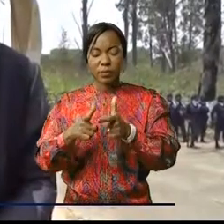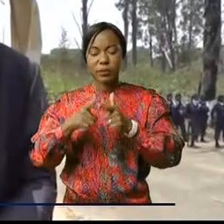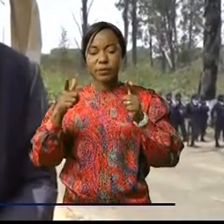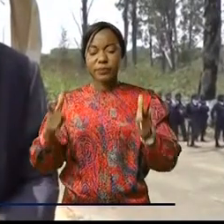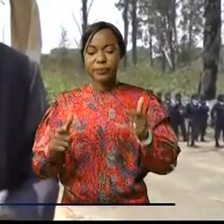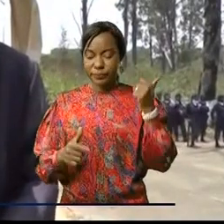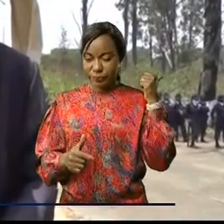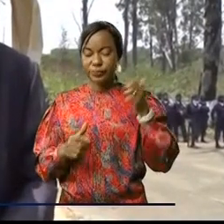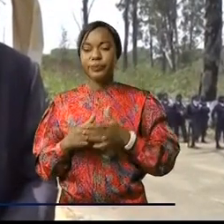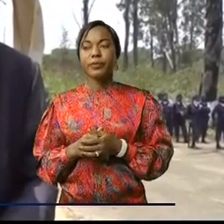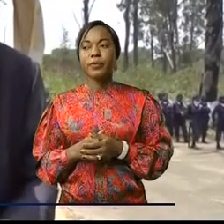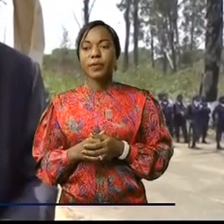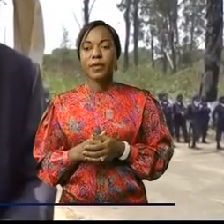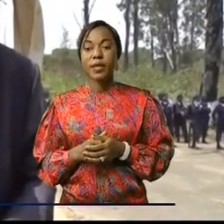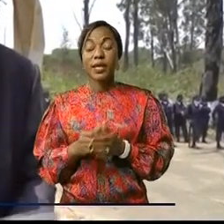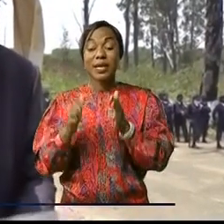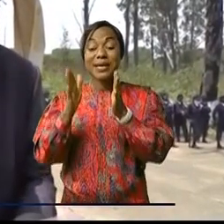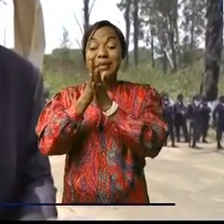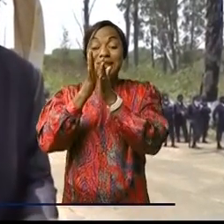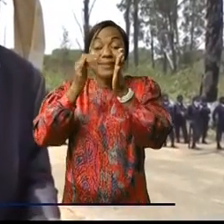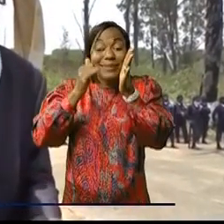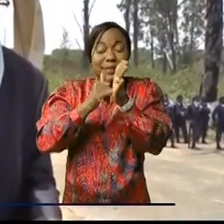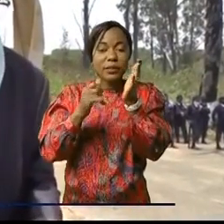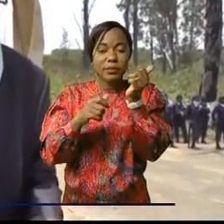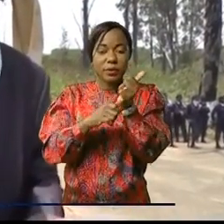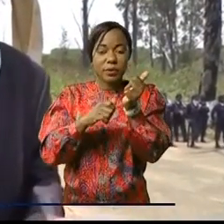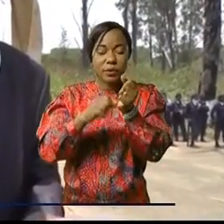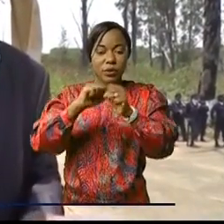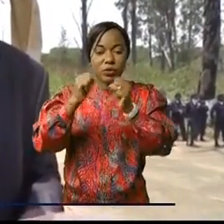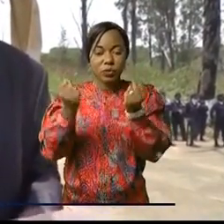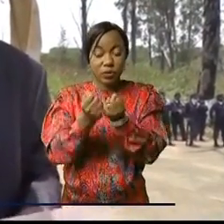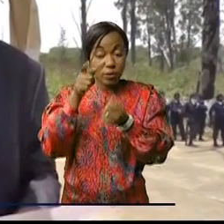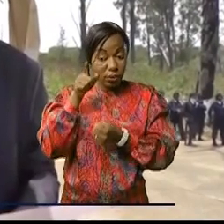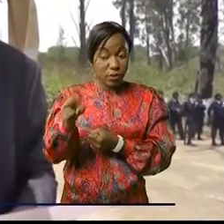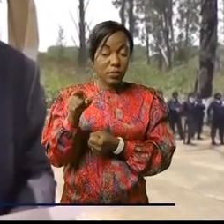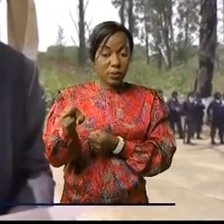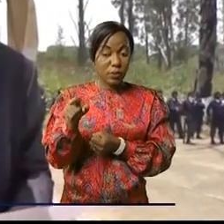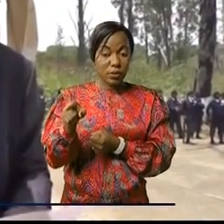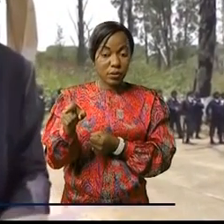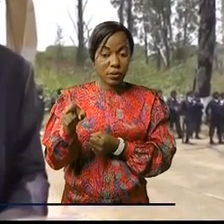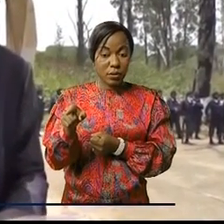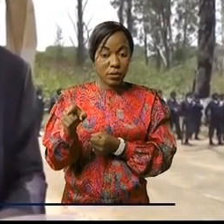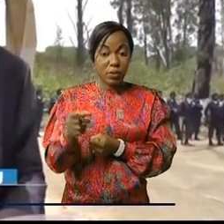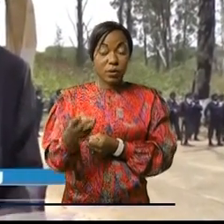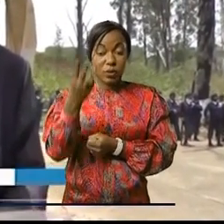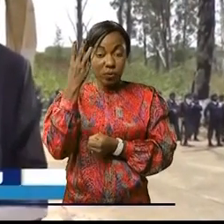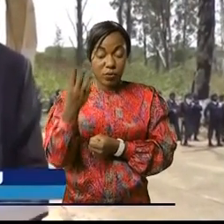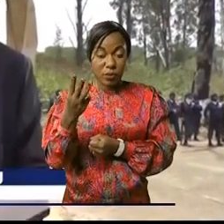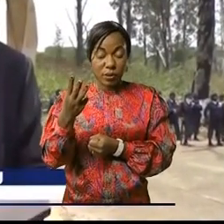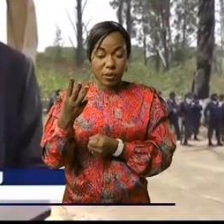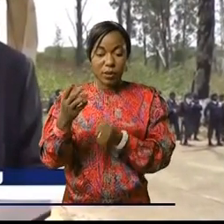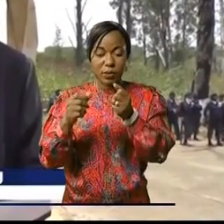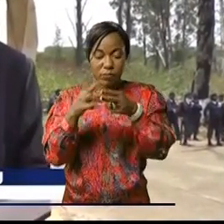'agissait de 16 agents de l'Afri-Dex de 3 agents de la cellule